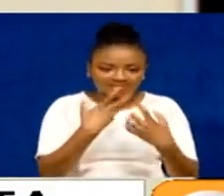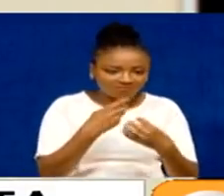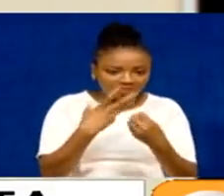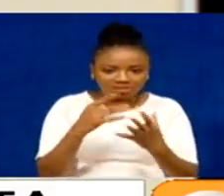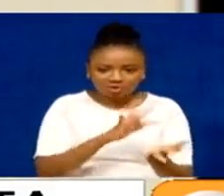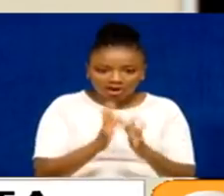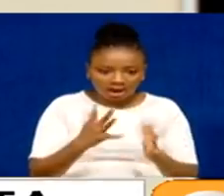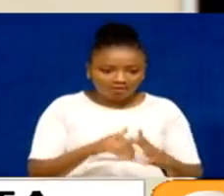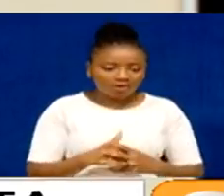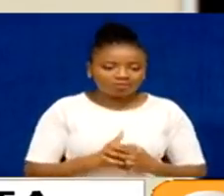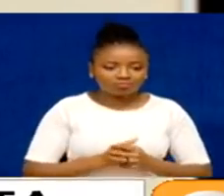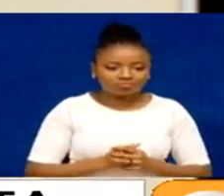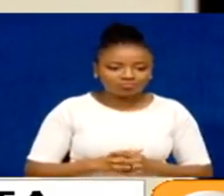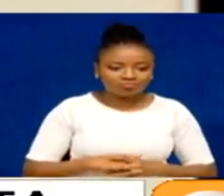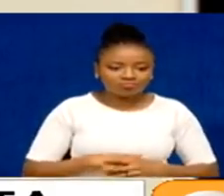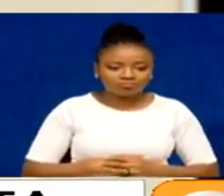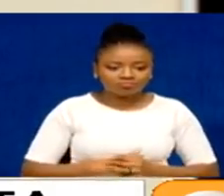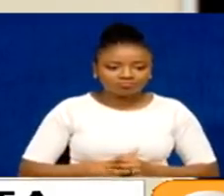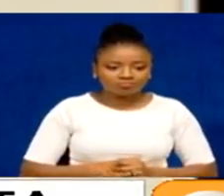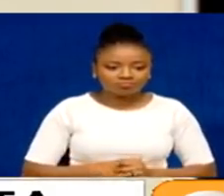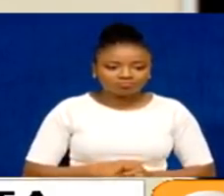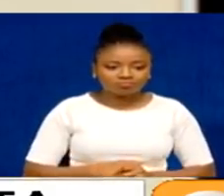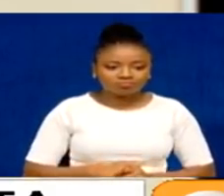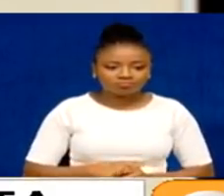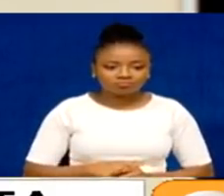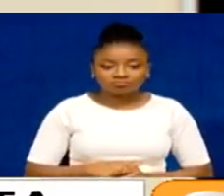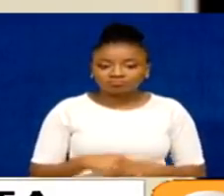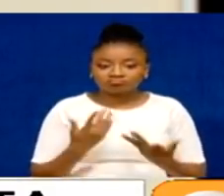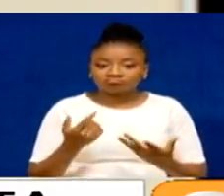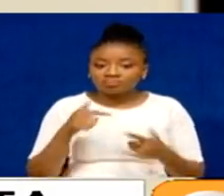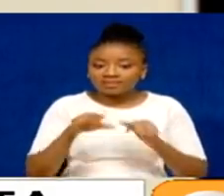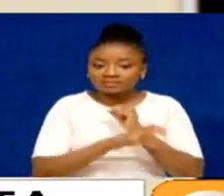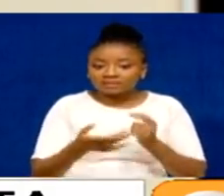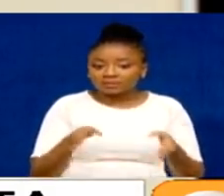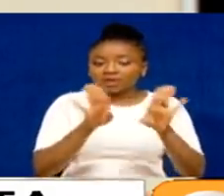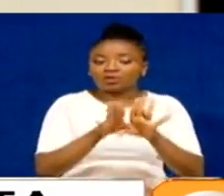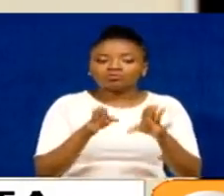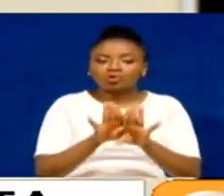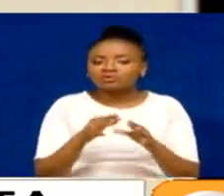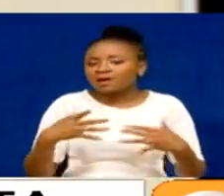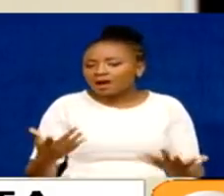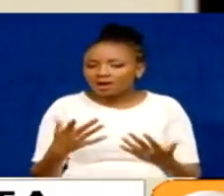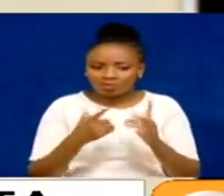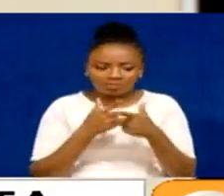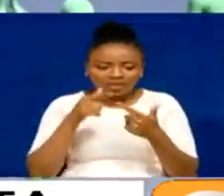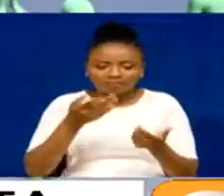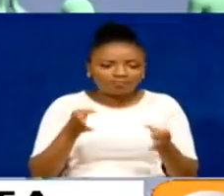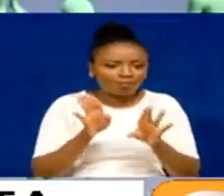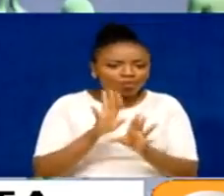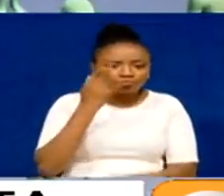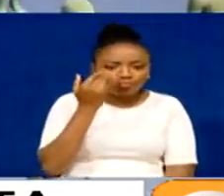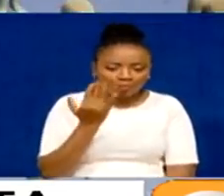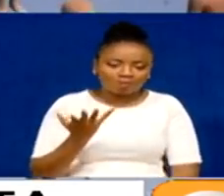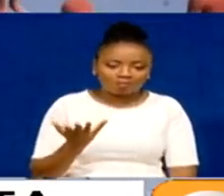COVID the very early days. So, for example, should we close the country? If you're going to close the country, how big the country should be closed?